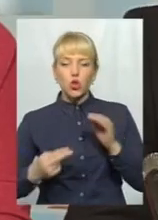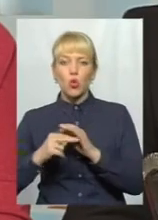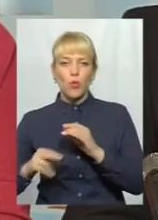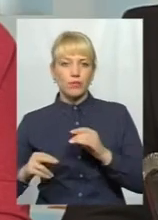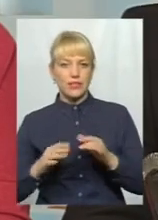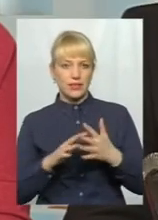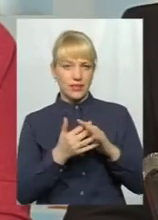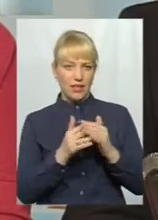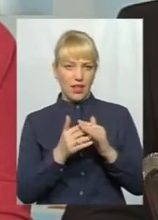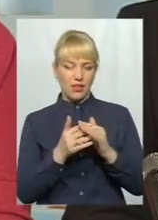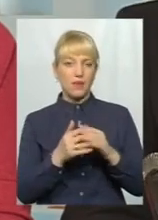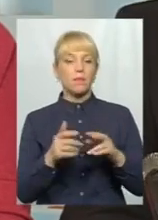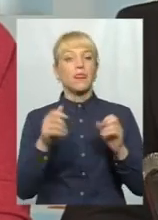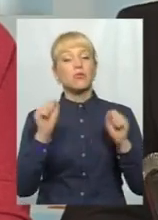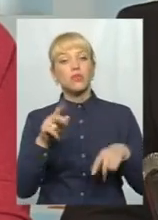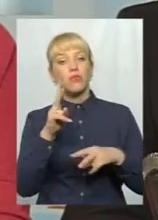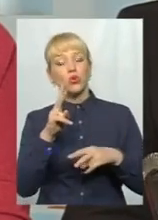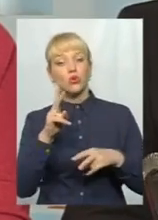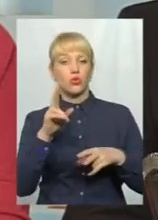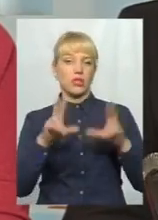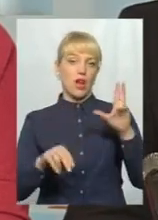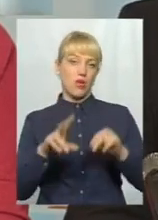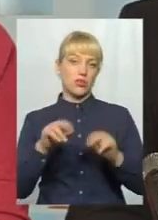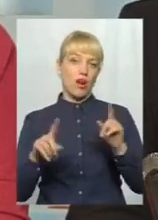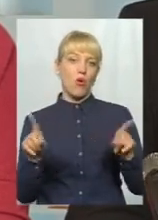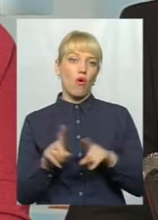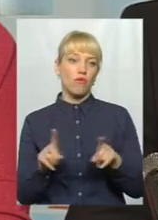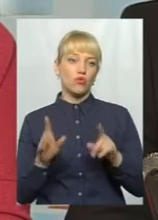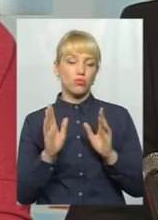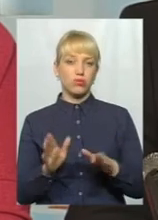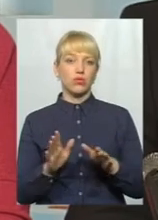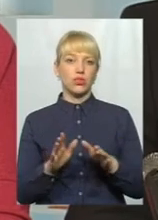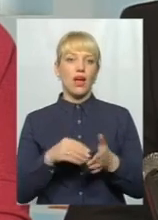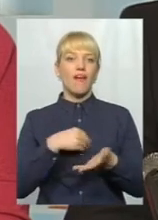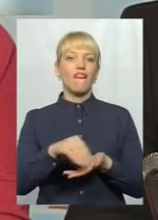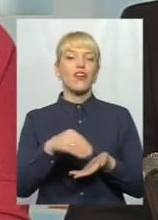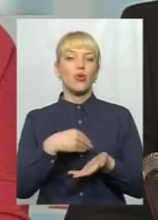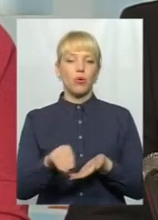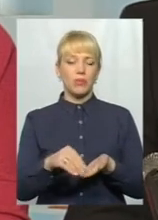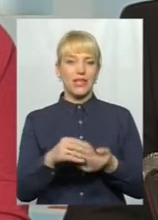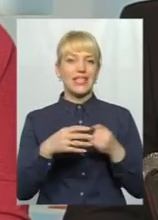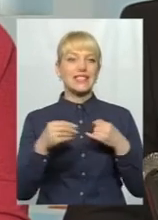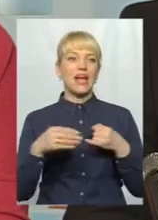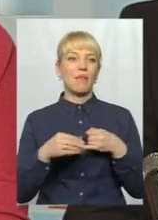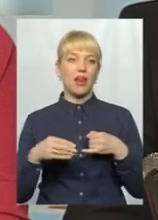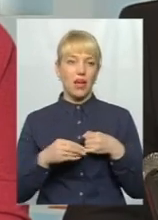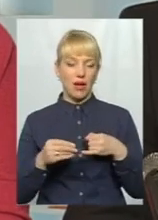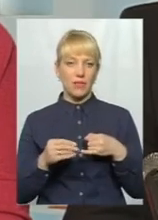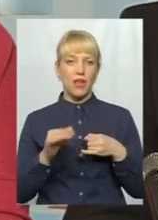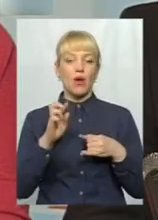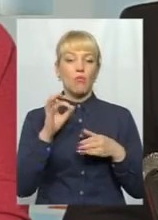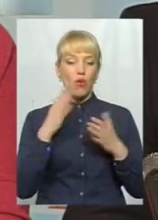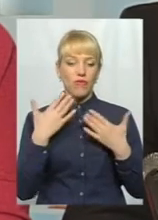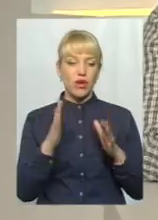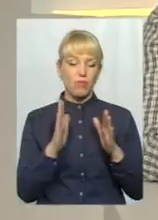все інше. Можливо, хтось розраховує на те, що так само будуть викуплені забезпечені земельні ділянки, бо вже буде проведена